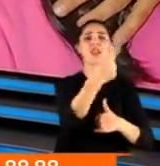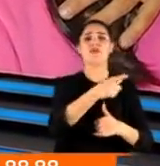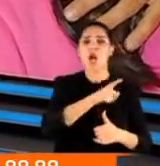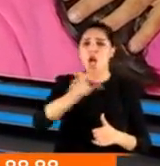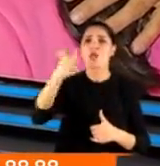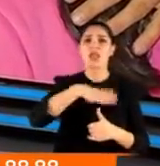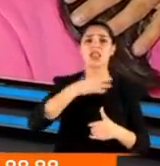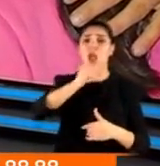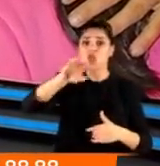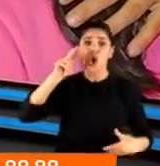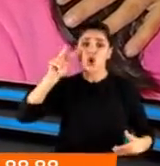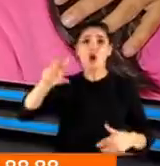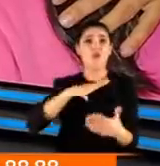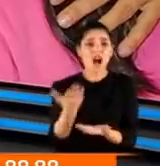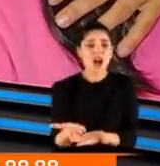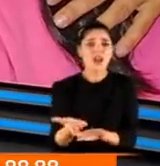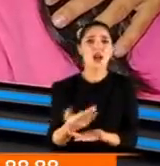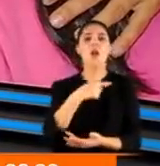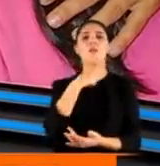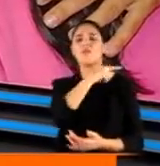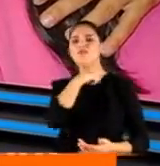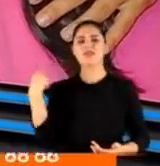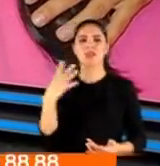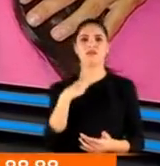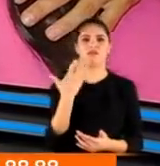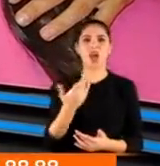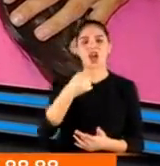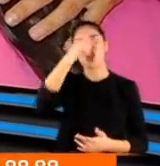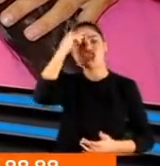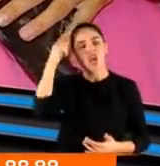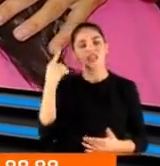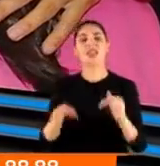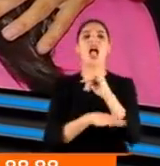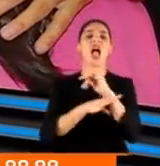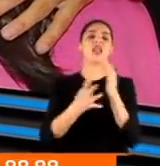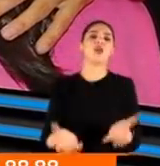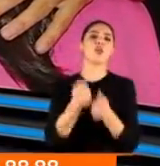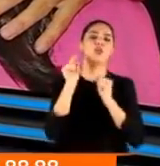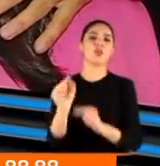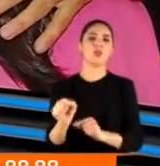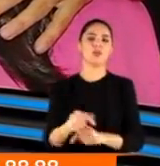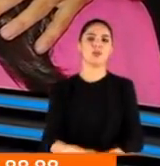öldürülmek isterdi. Hem de çocuklarının gözü önünde. Boğazı kesildi. Hayatta şans eseri.